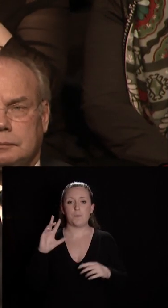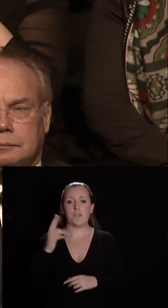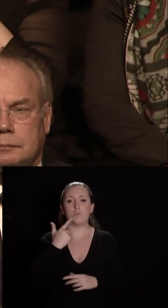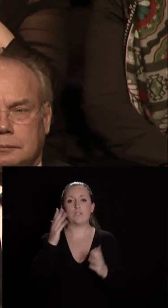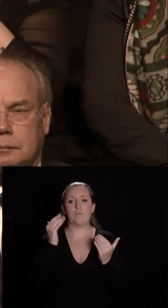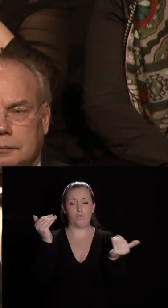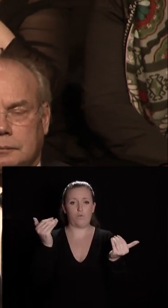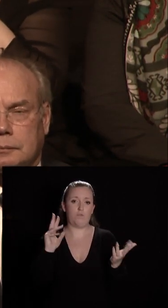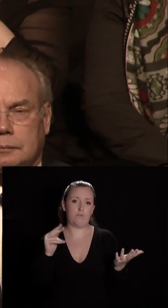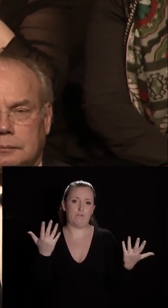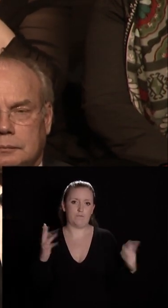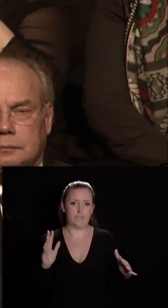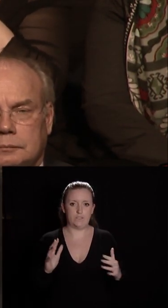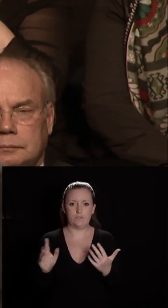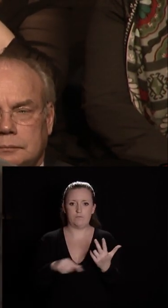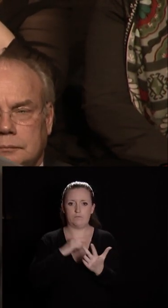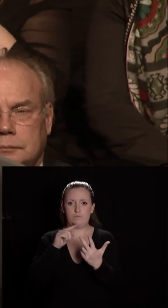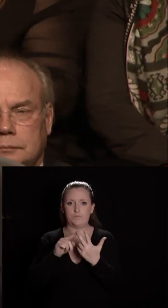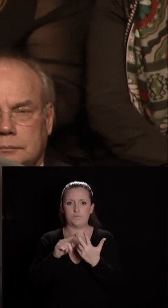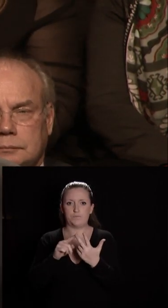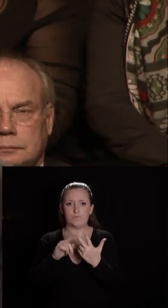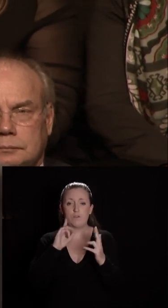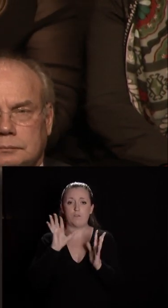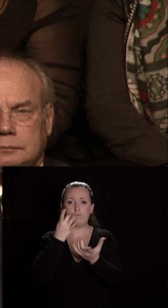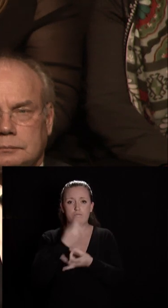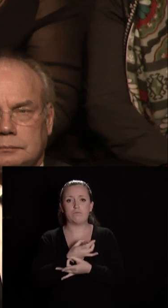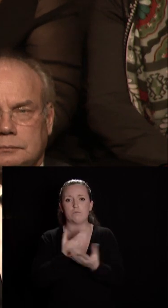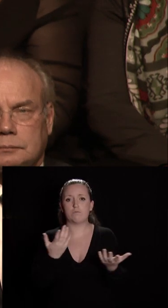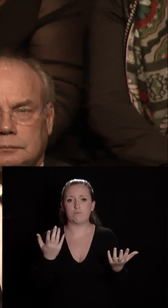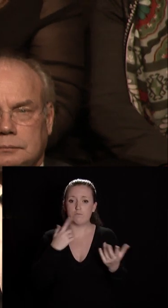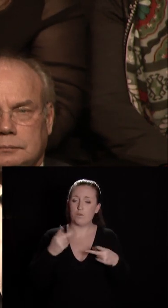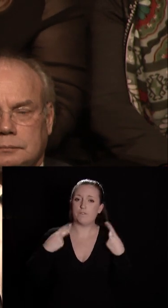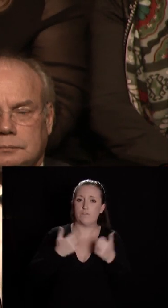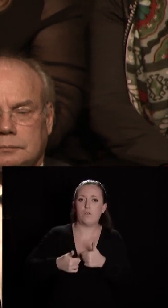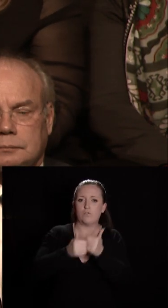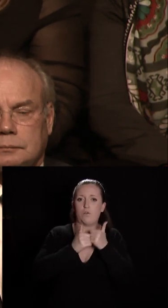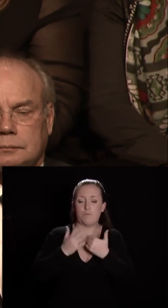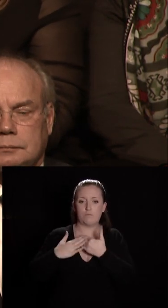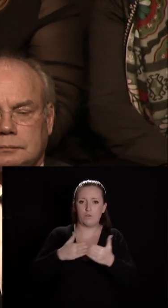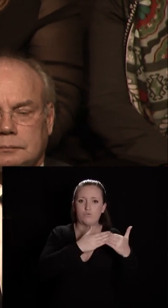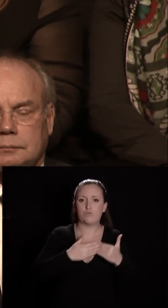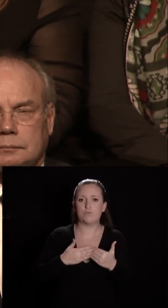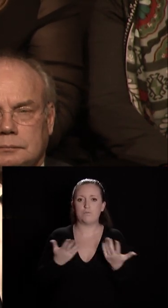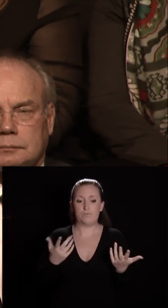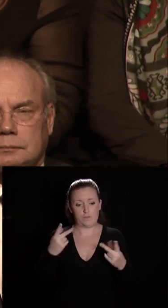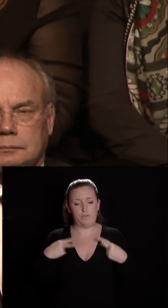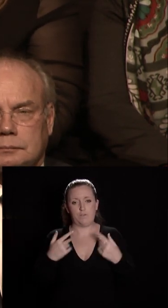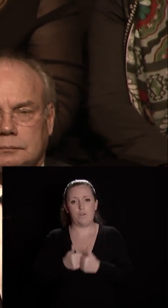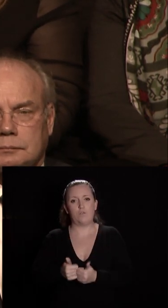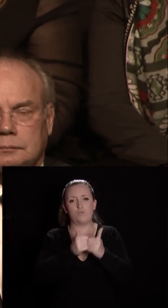dernier vœu et j'en terminerai par là c'est celui de la sérénité du vivre ensemble en proximité vivre ensemble